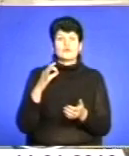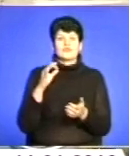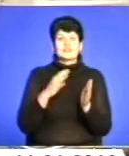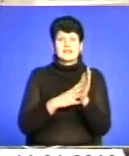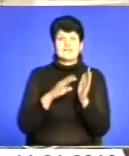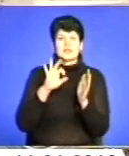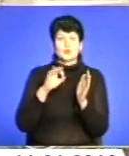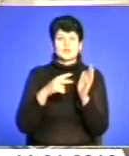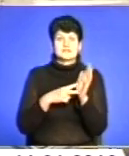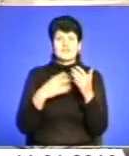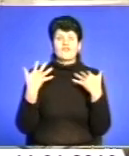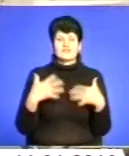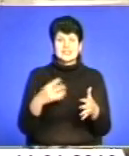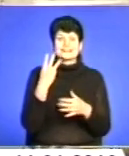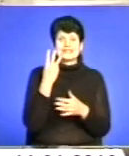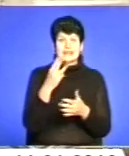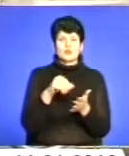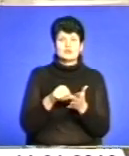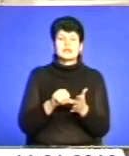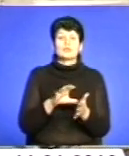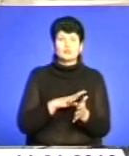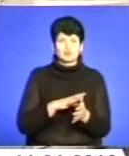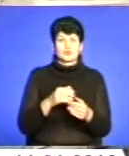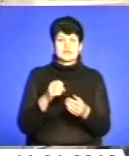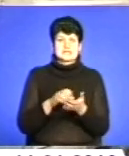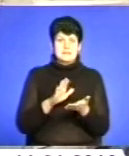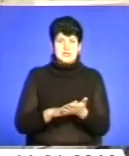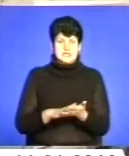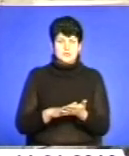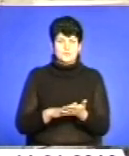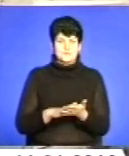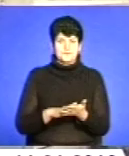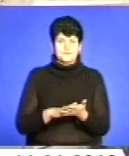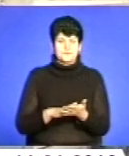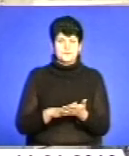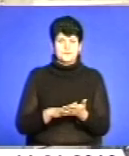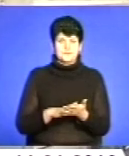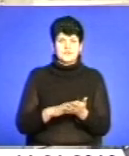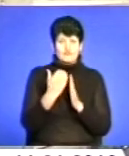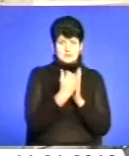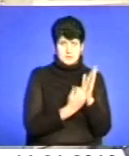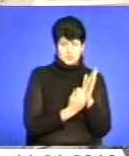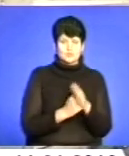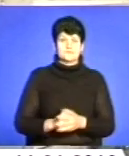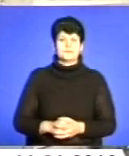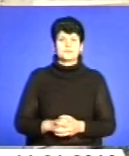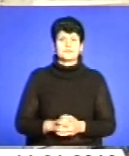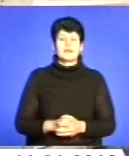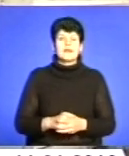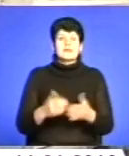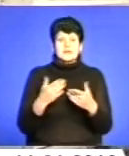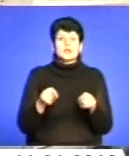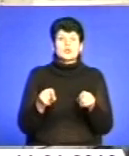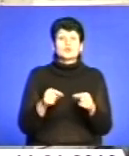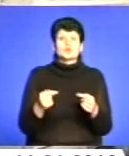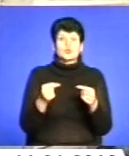вже три учасника було записано там в списку, які теж